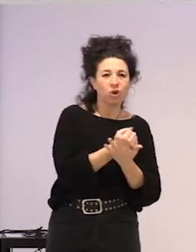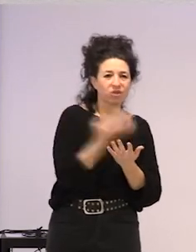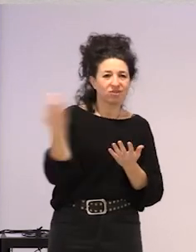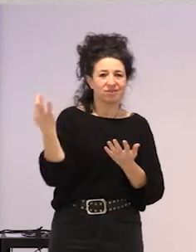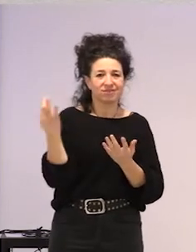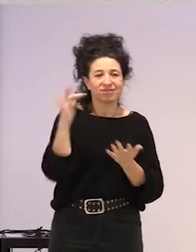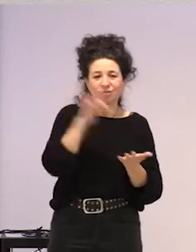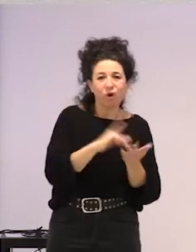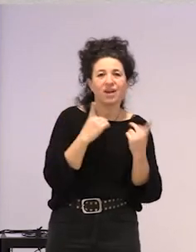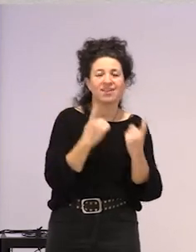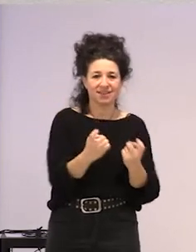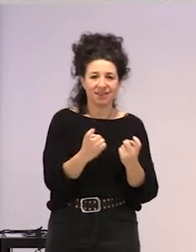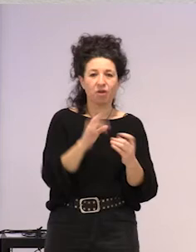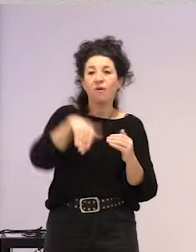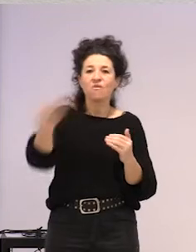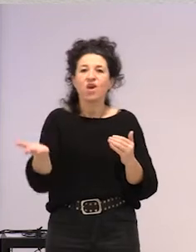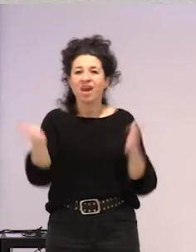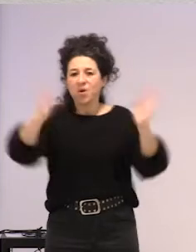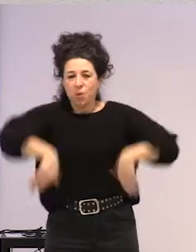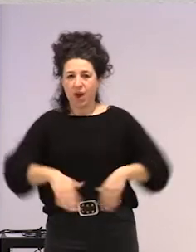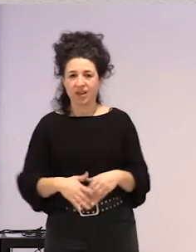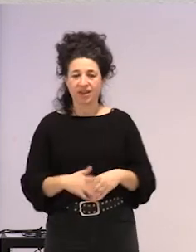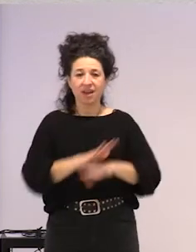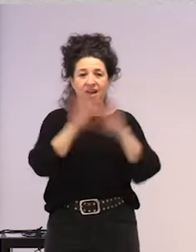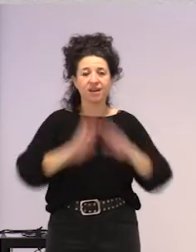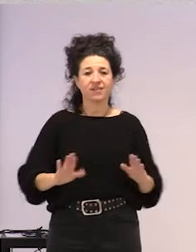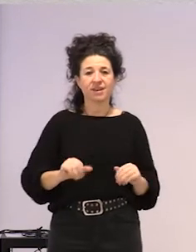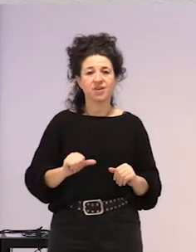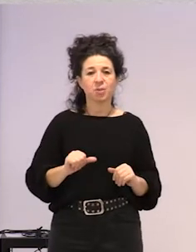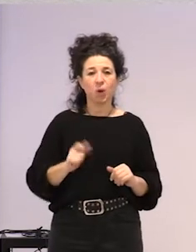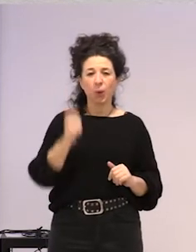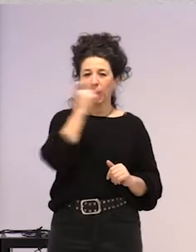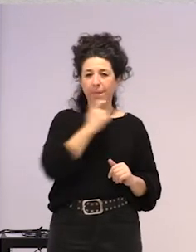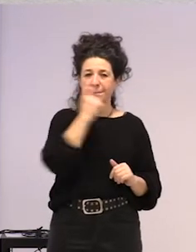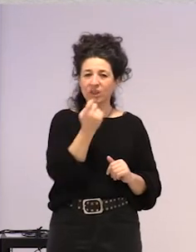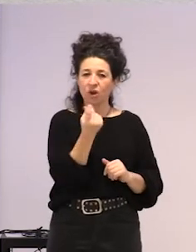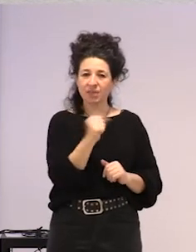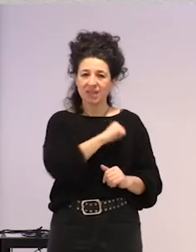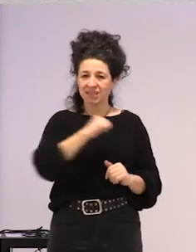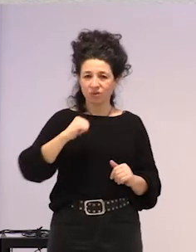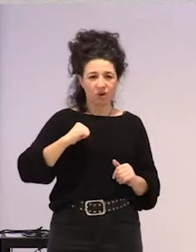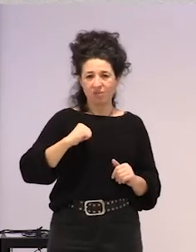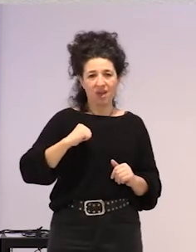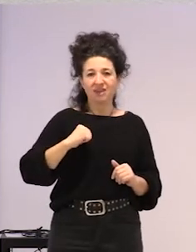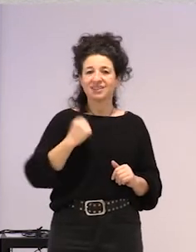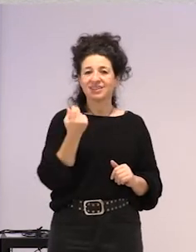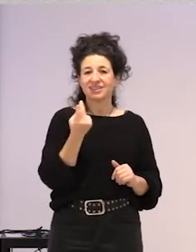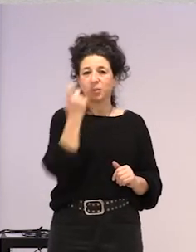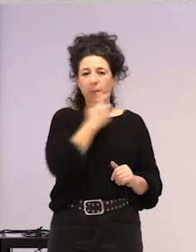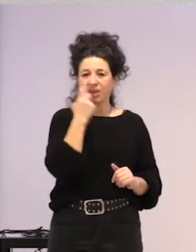Ez dago katzen hortik kanpo. Nolabait, autonomiaren mitoa, mito kapitalista bada, ez? Eta,